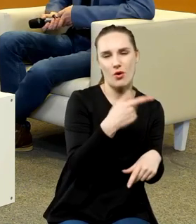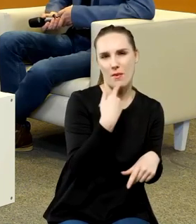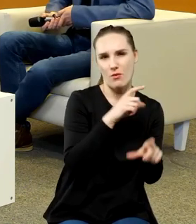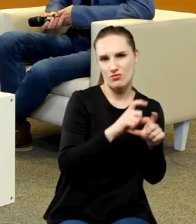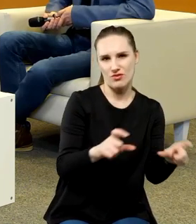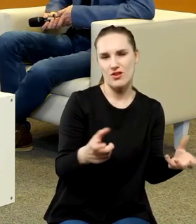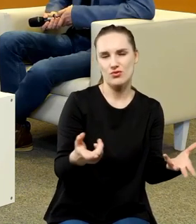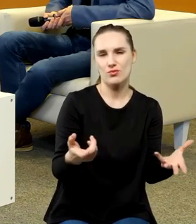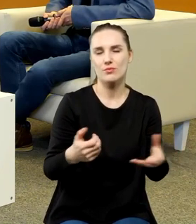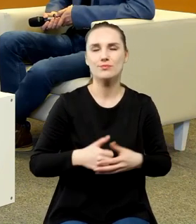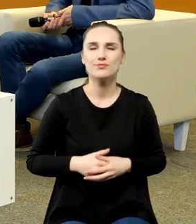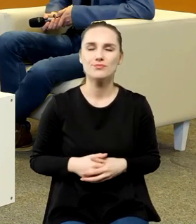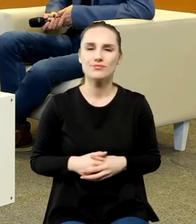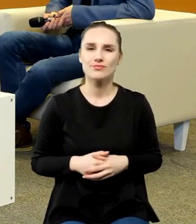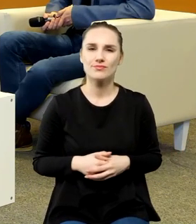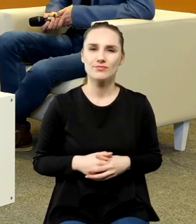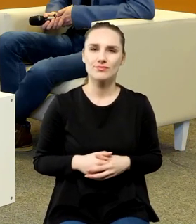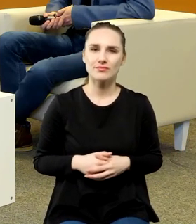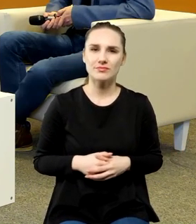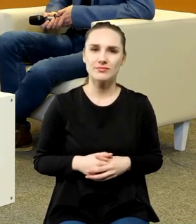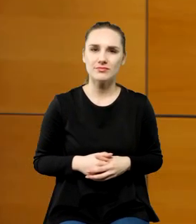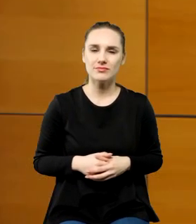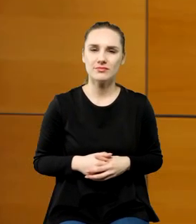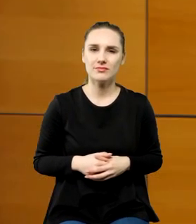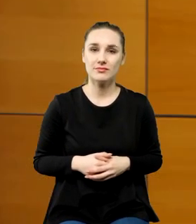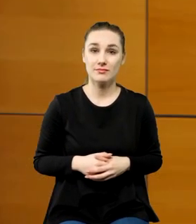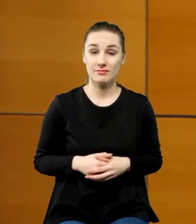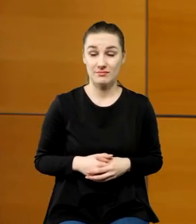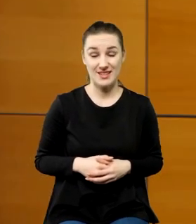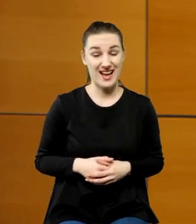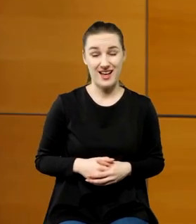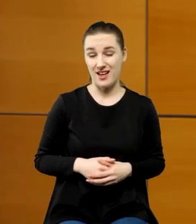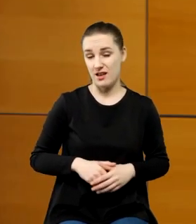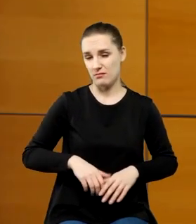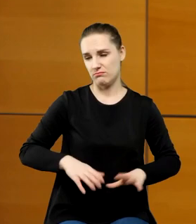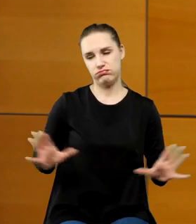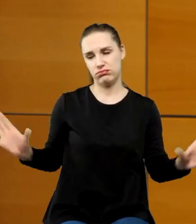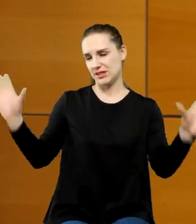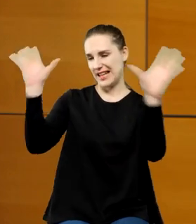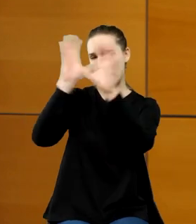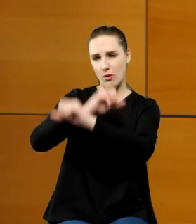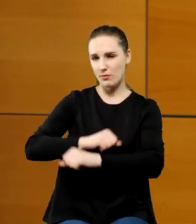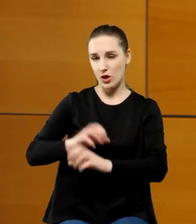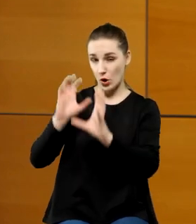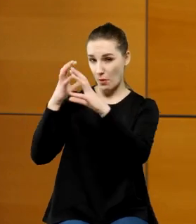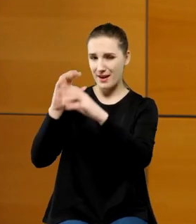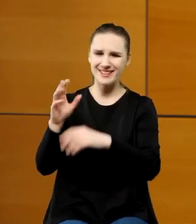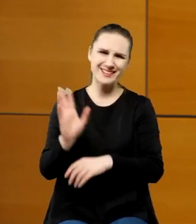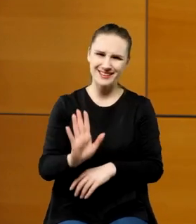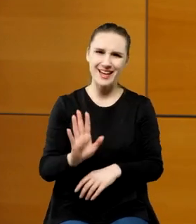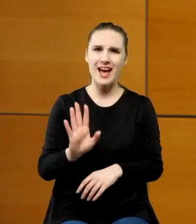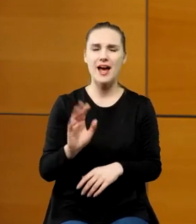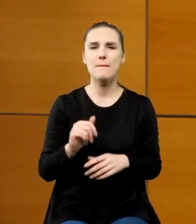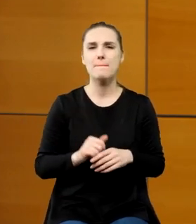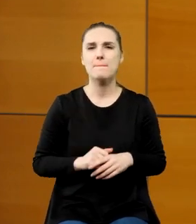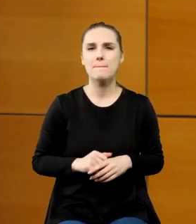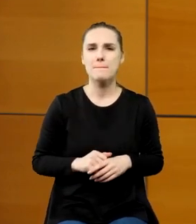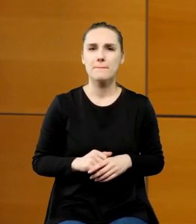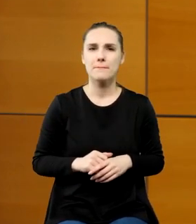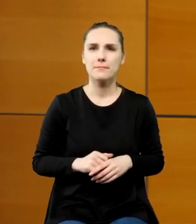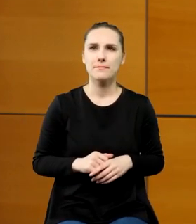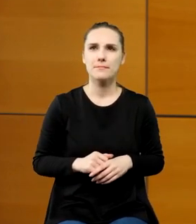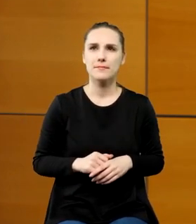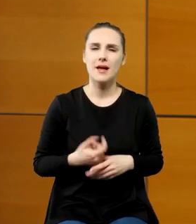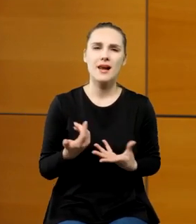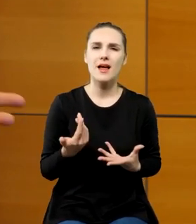jakości przyjaciół, więc to nie jest tak, że go całkiem zapomniano, tylko po prostu był bardzo niezręcznym tematem do rozmowy w pewnym momencie we Fromborgu,